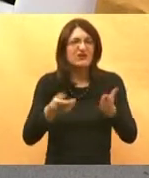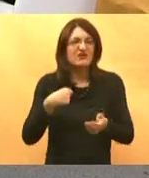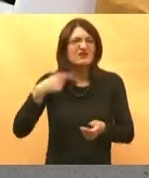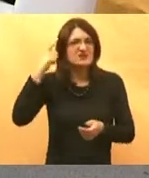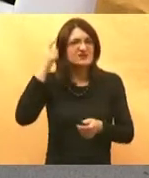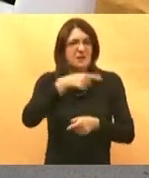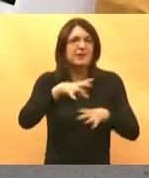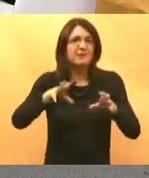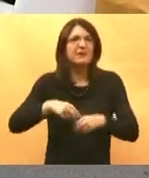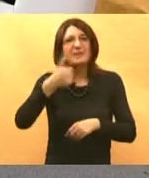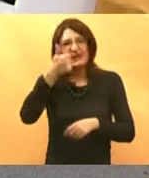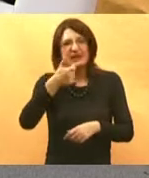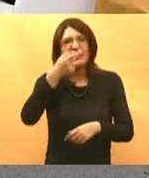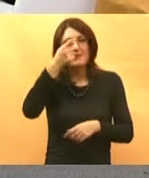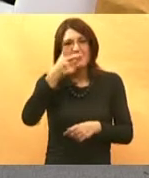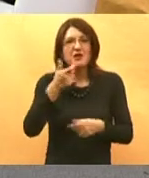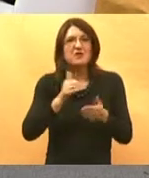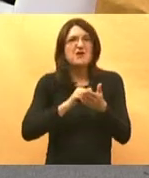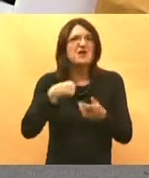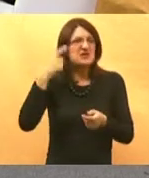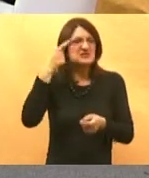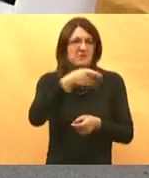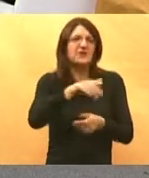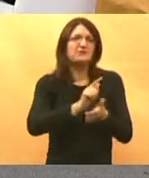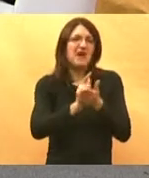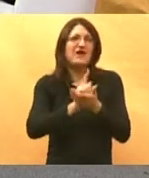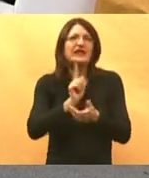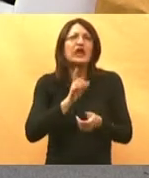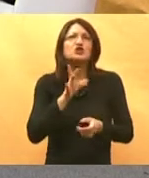kroz mjesec i pol i da to vaše stanje može to tolerirati